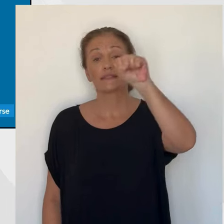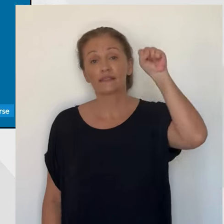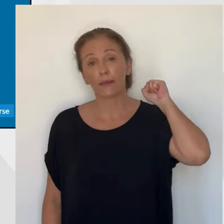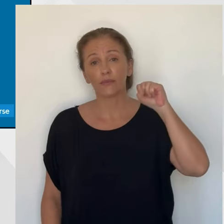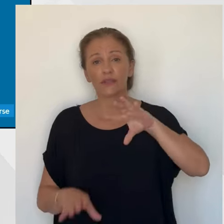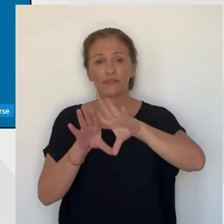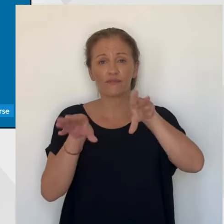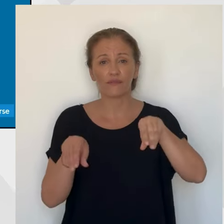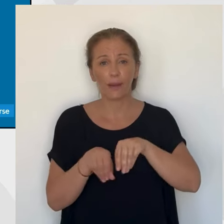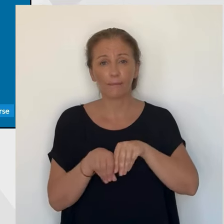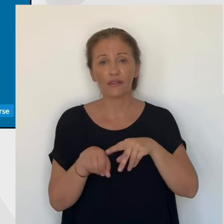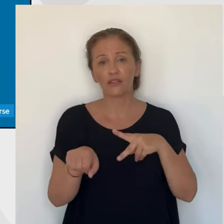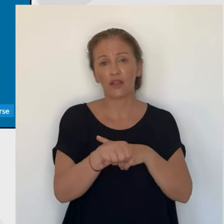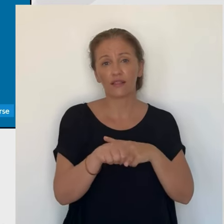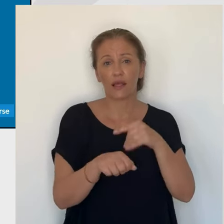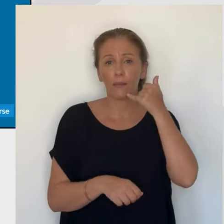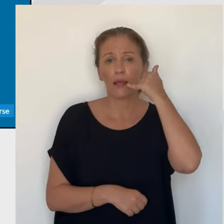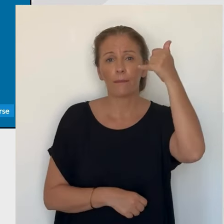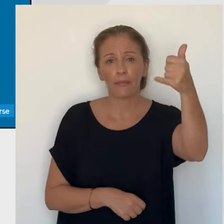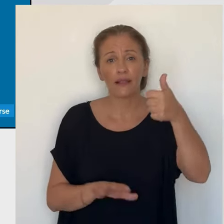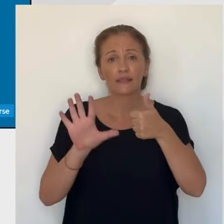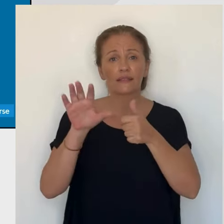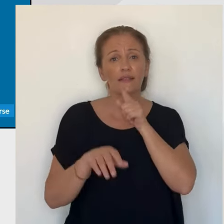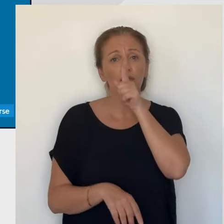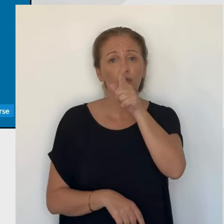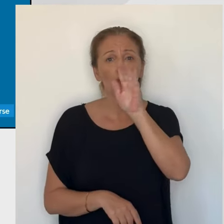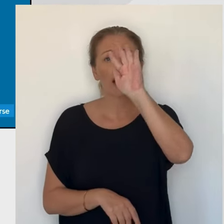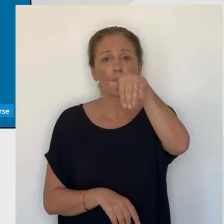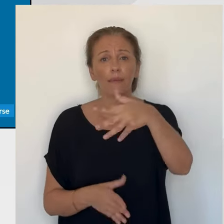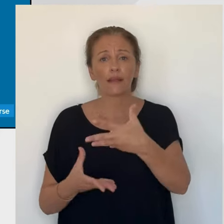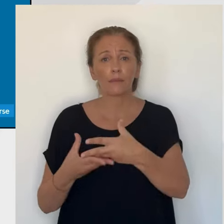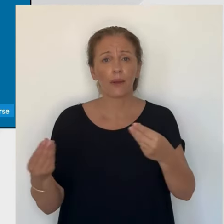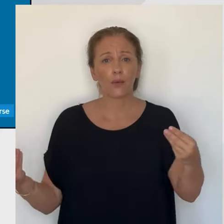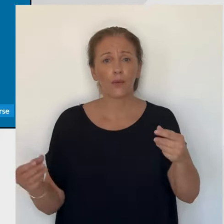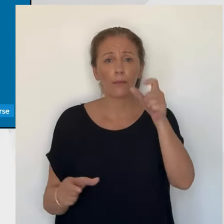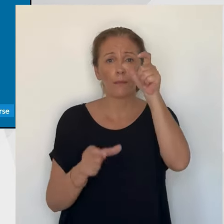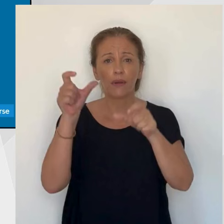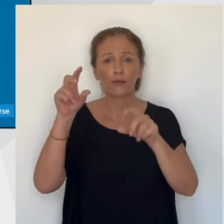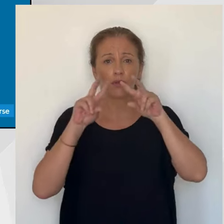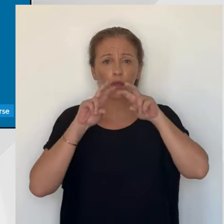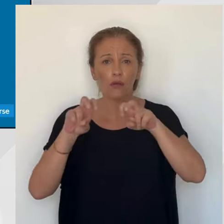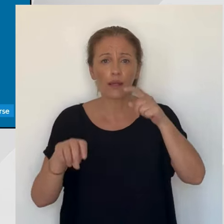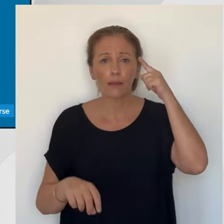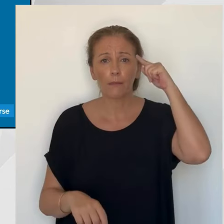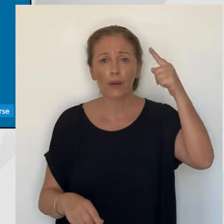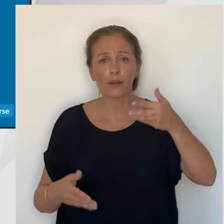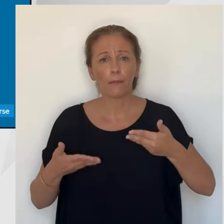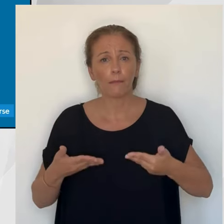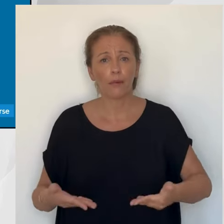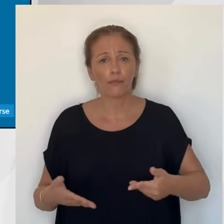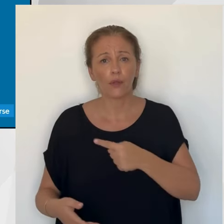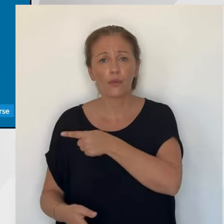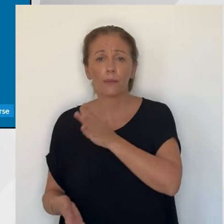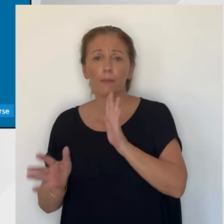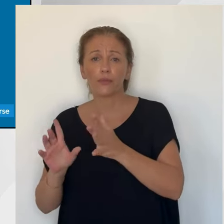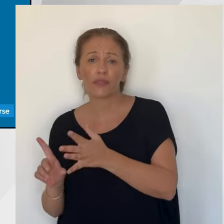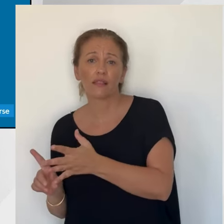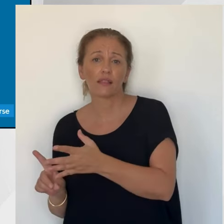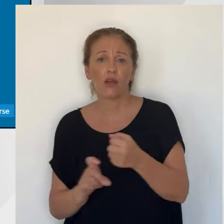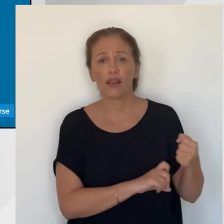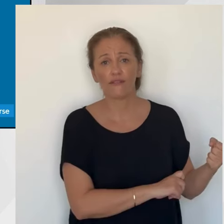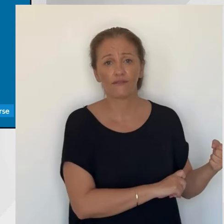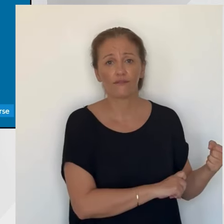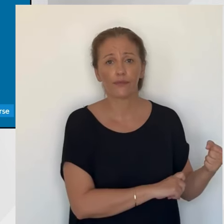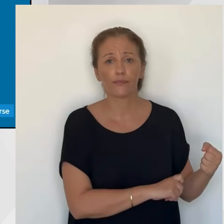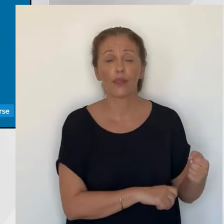ou détention arbitraire sans libération avant le septième jour et de participation à une association de malfaiteurs en vue de la préparation